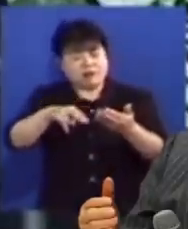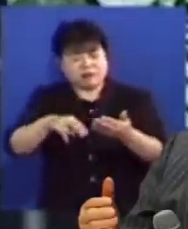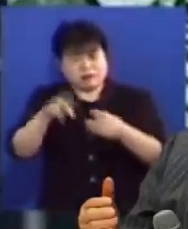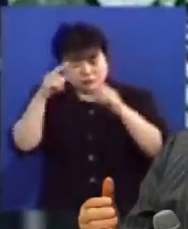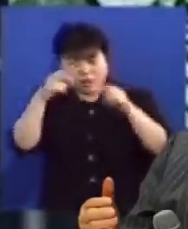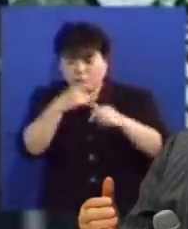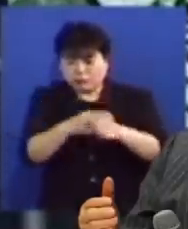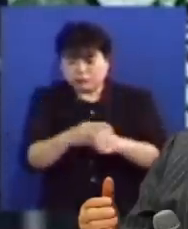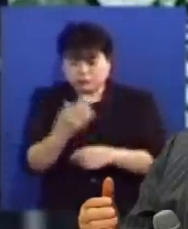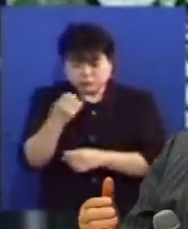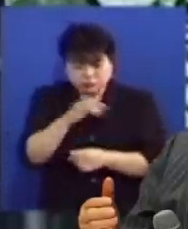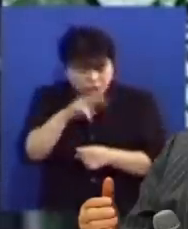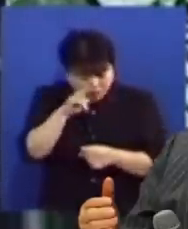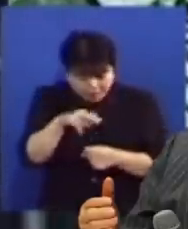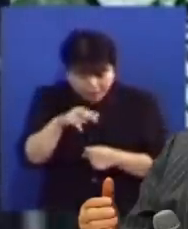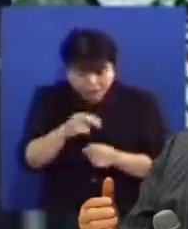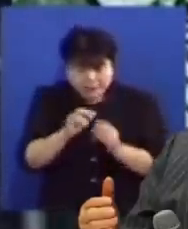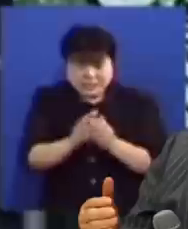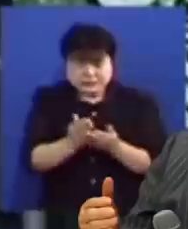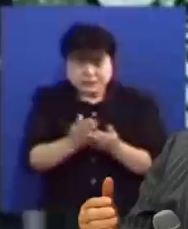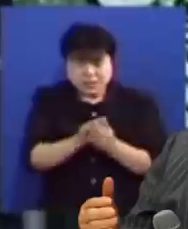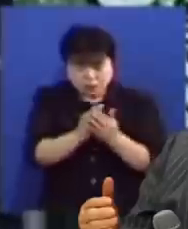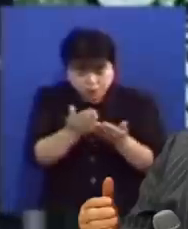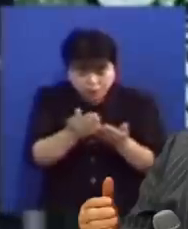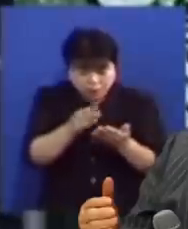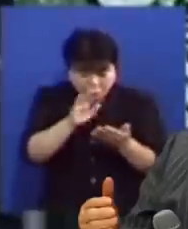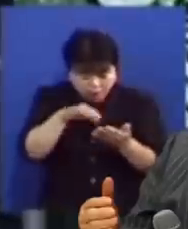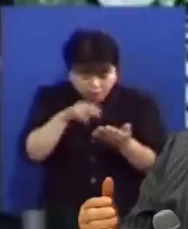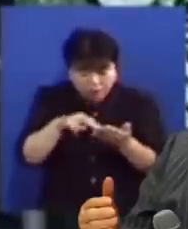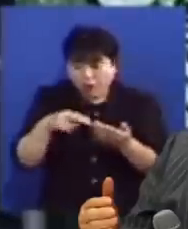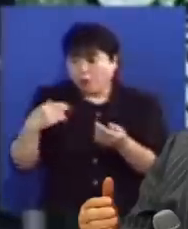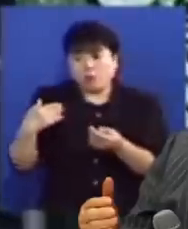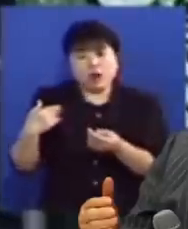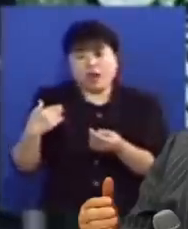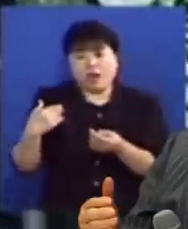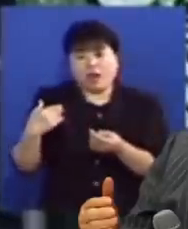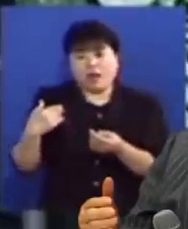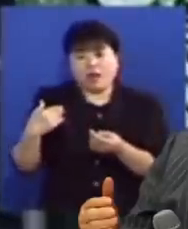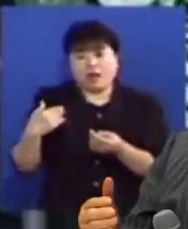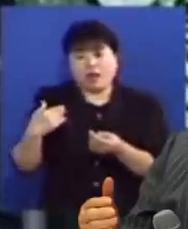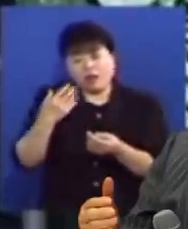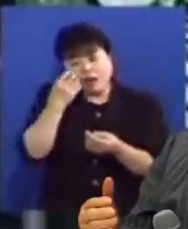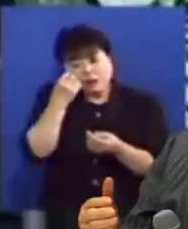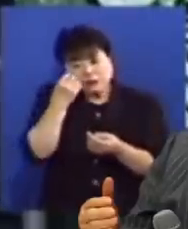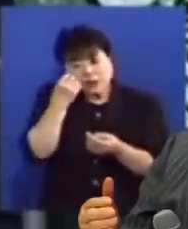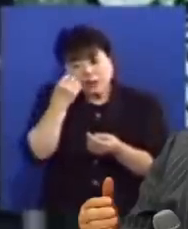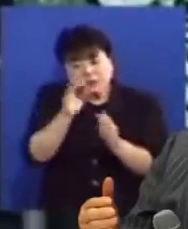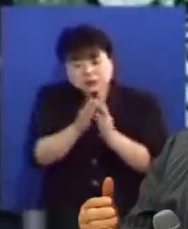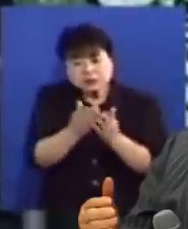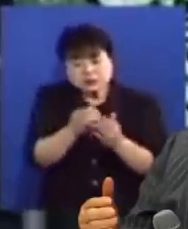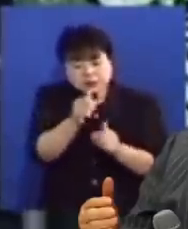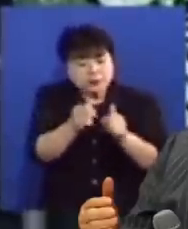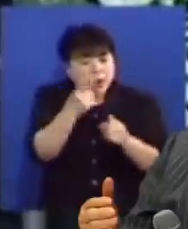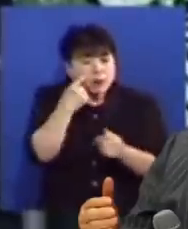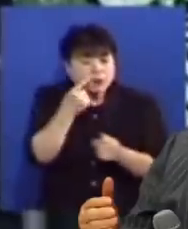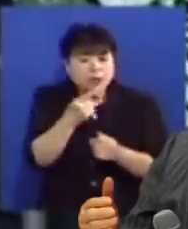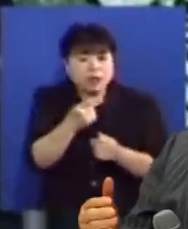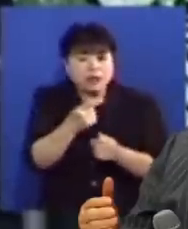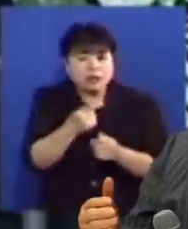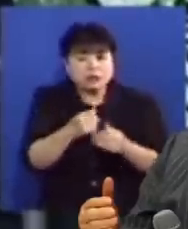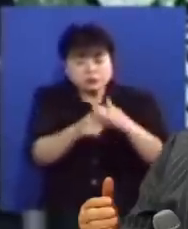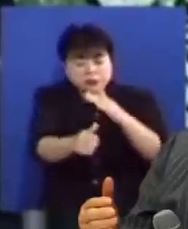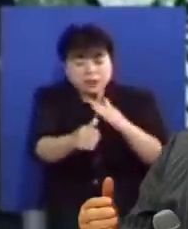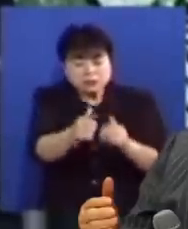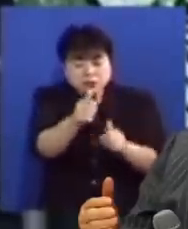신문도 잘 읽는데 성경을 펼쳐놓으면 못 읽어요 그럴 리가 아니냐 내가 직접 시험해 봤습니다 그 집에 가서